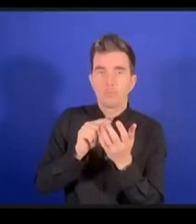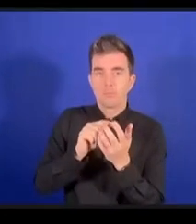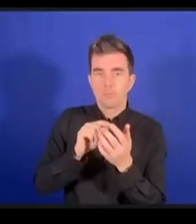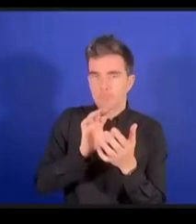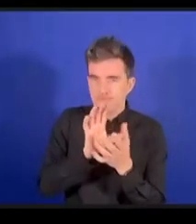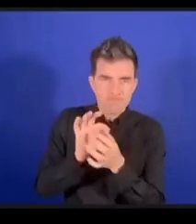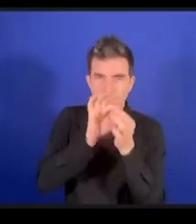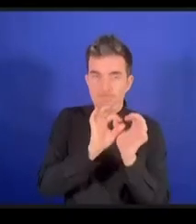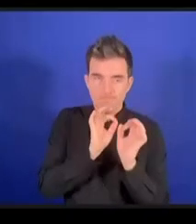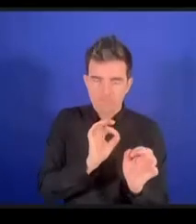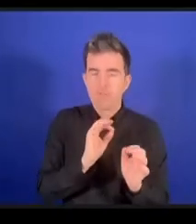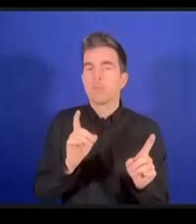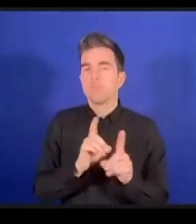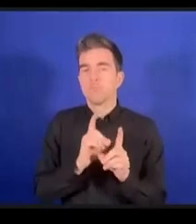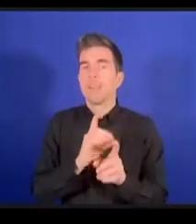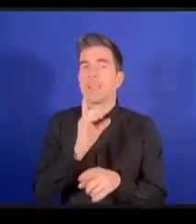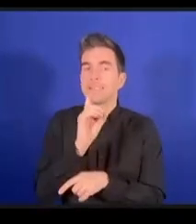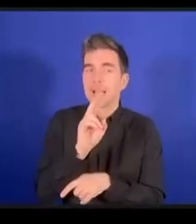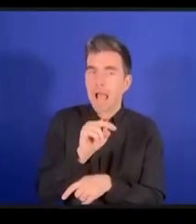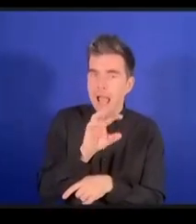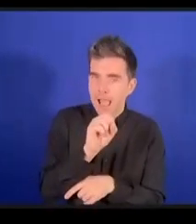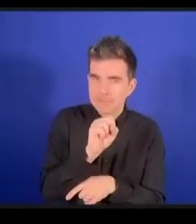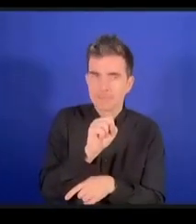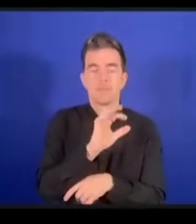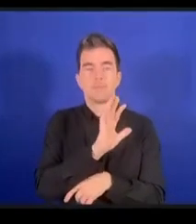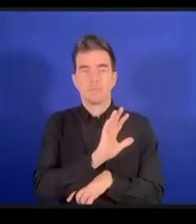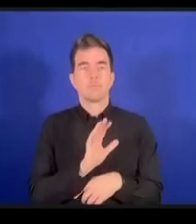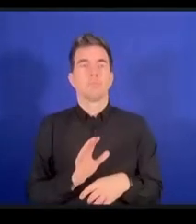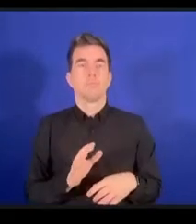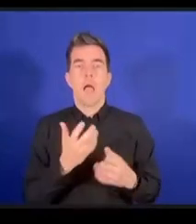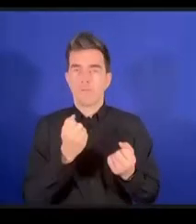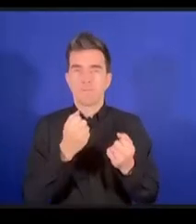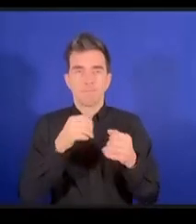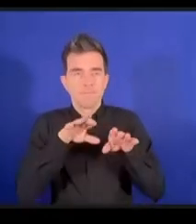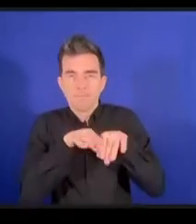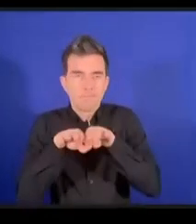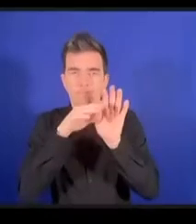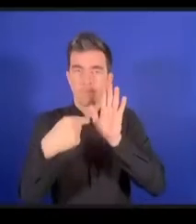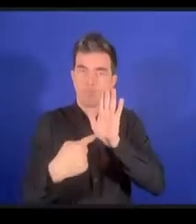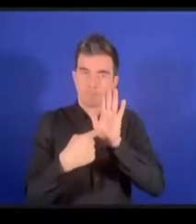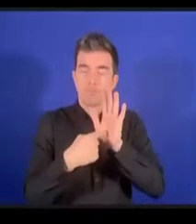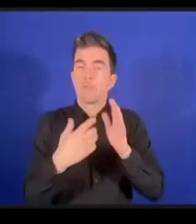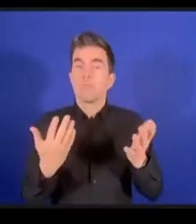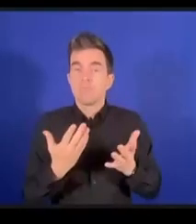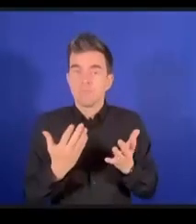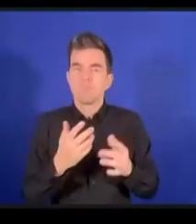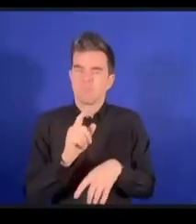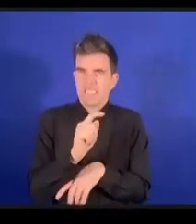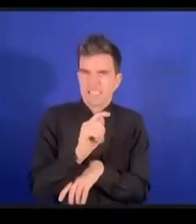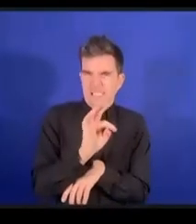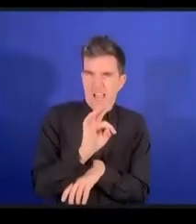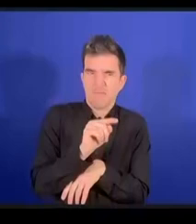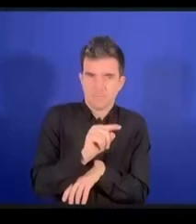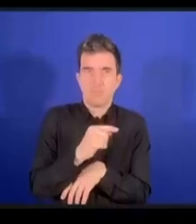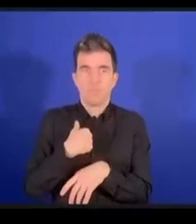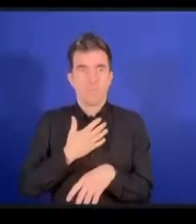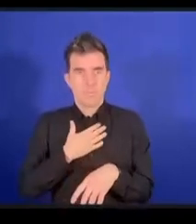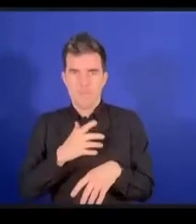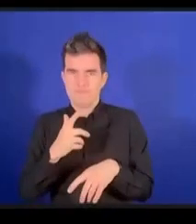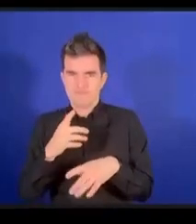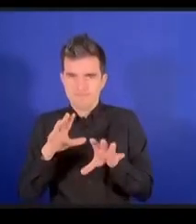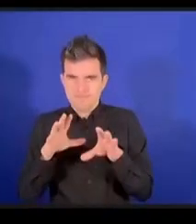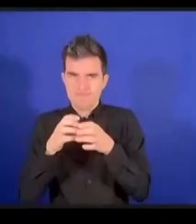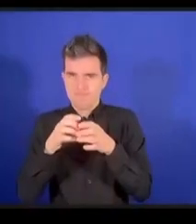normes du FTI, nous avons de l'UIDF, pardon,